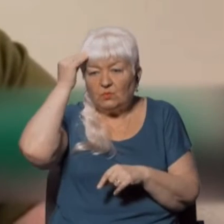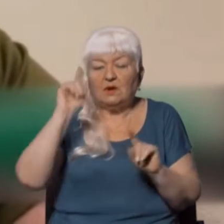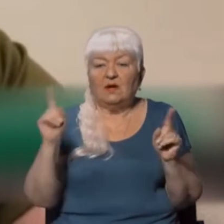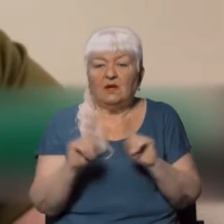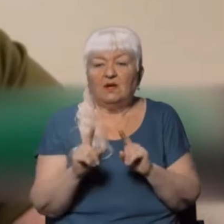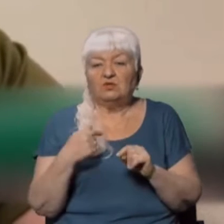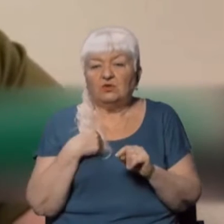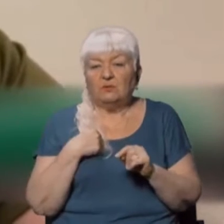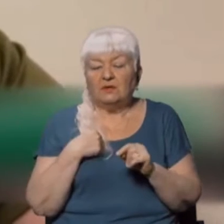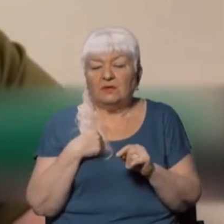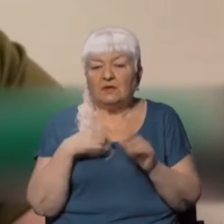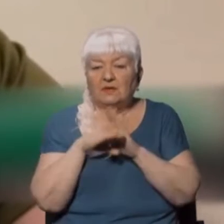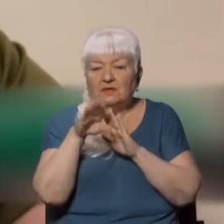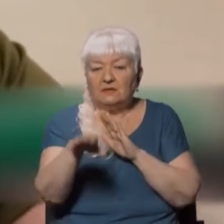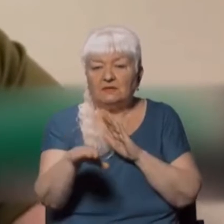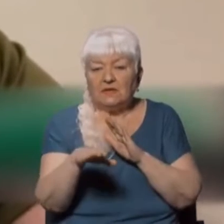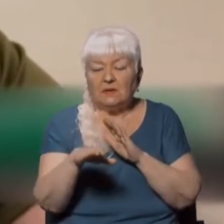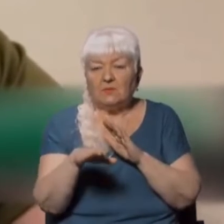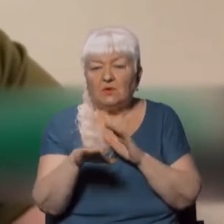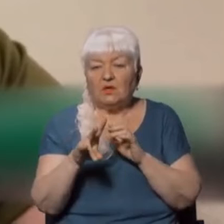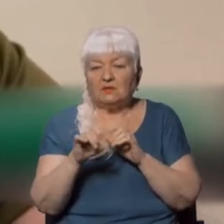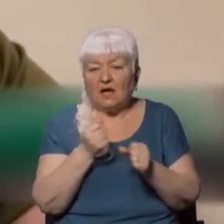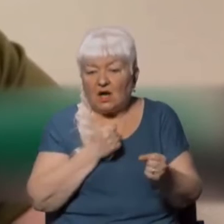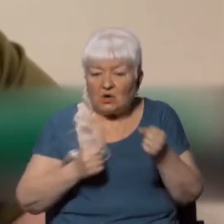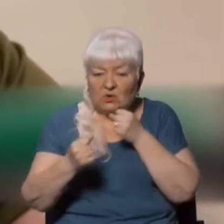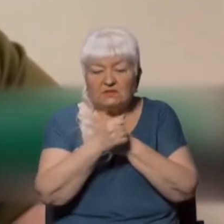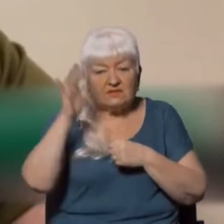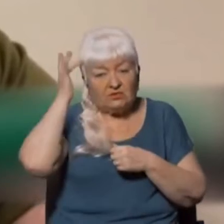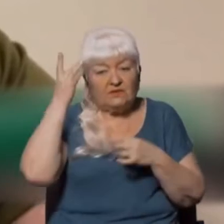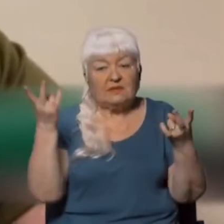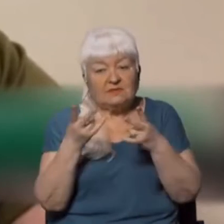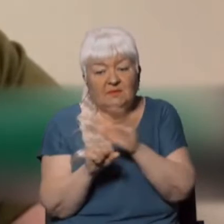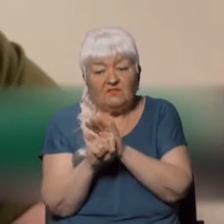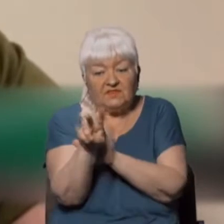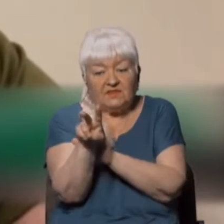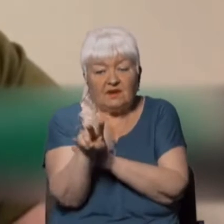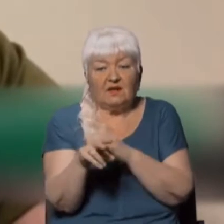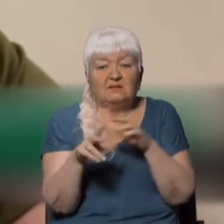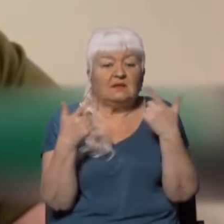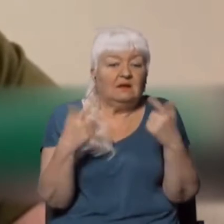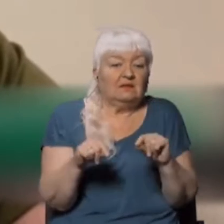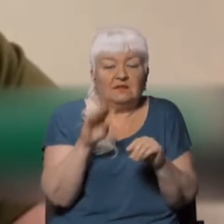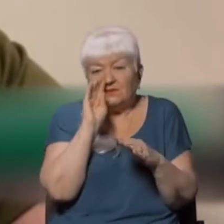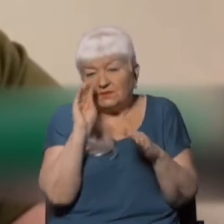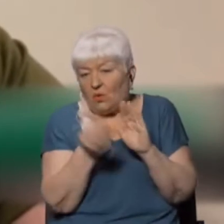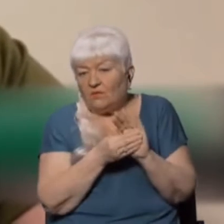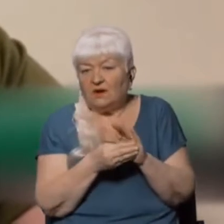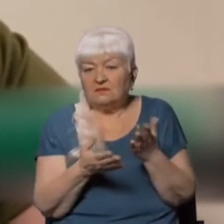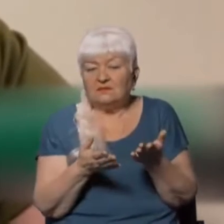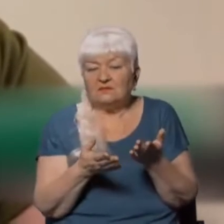йдемо на ротацію в Крим, а там треба тікати, тікати в Росію, там десь ховатися і так далі.